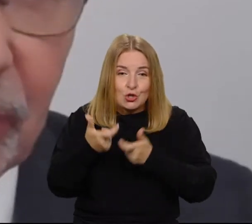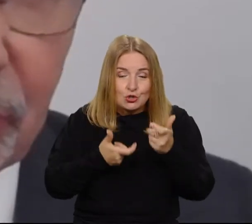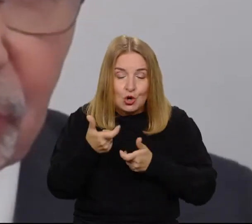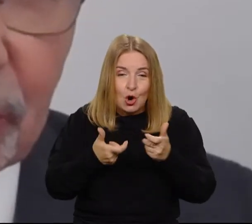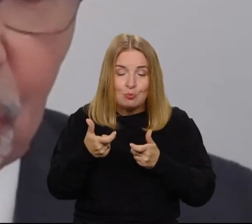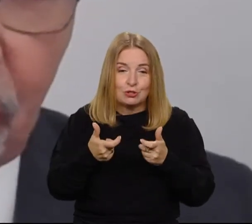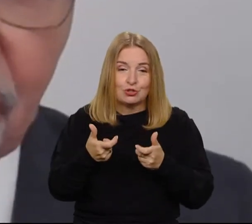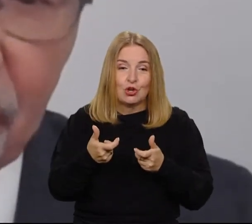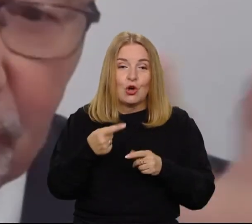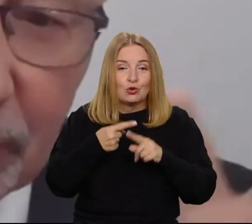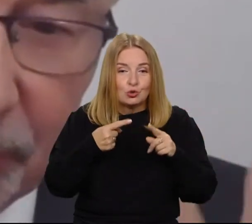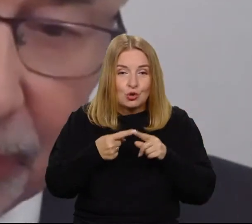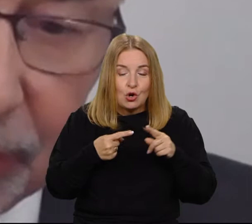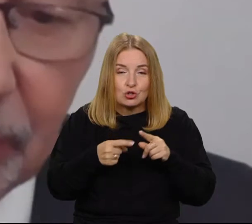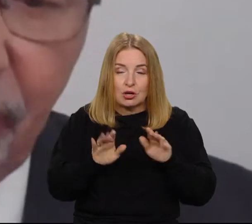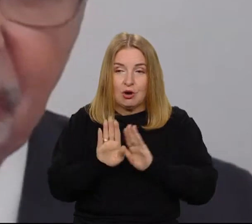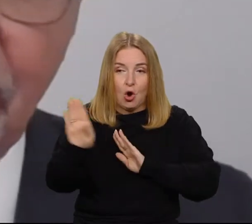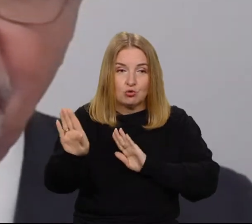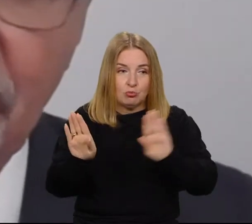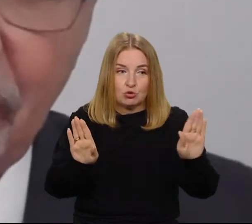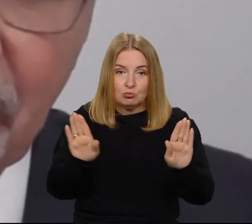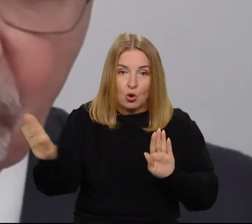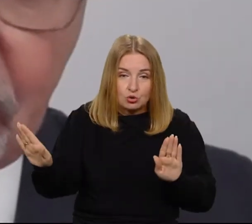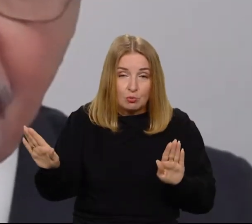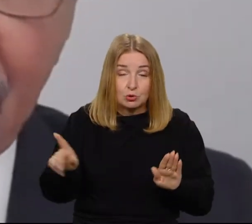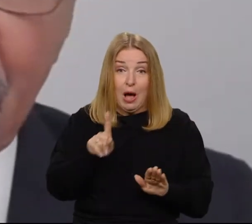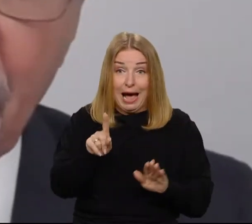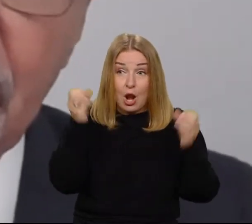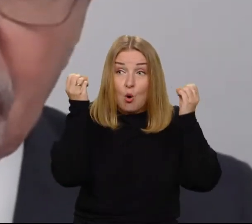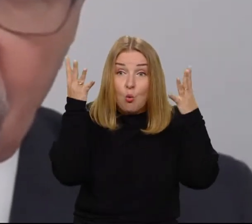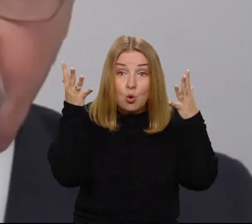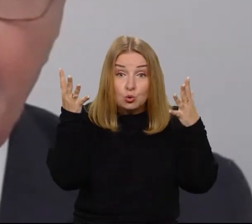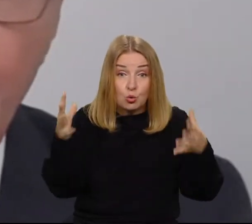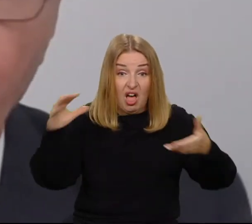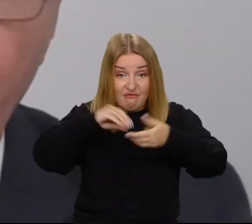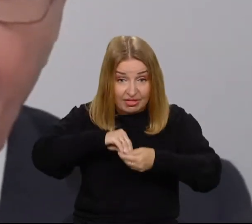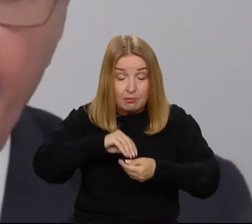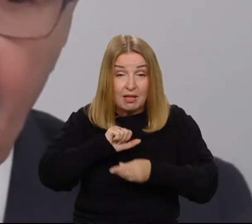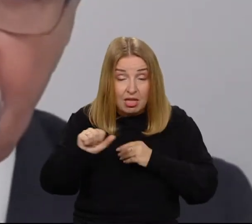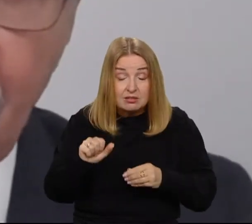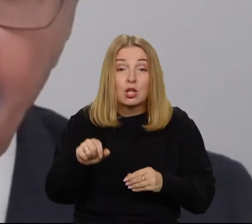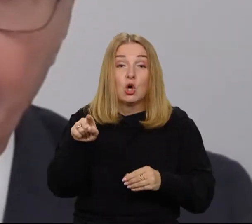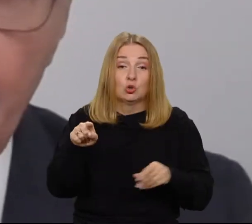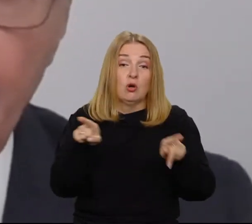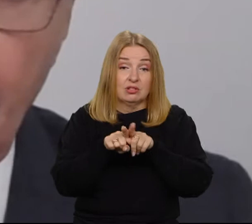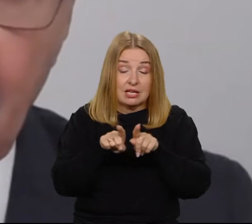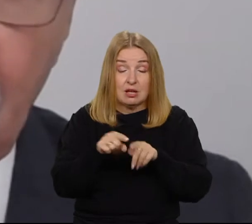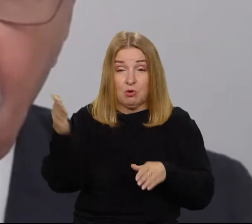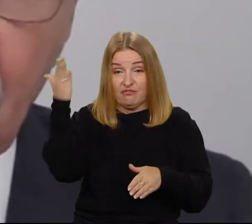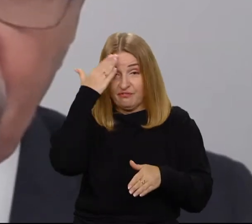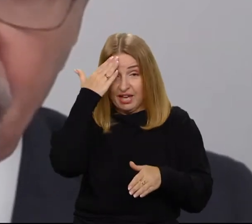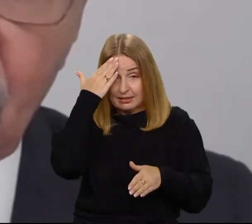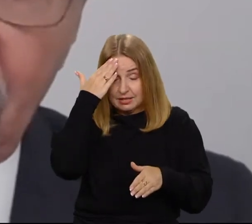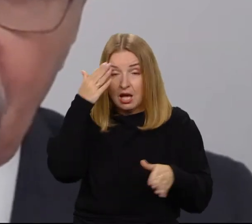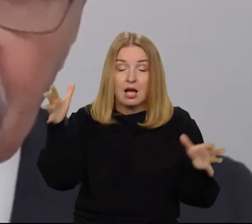niezależnie od różnic kulturowych, bo jest takie twarde jądro tych wartości. Jeżeli je stosować do wiedzy, jaką pozyskujemy,